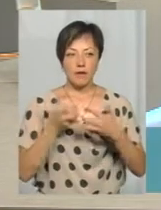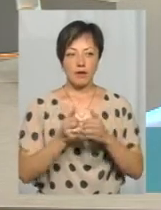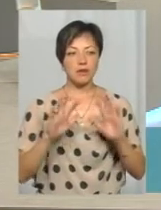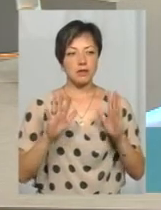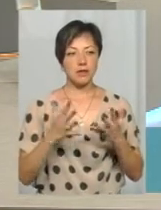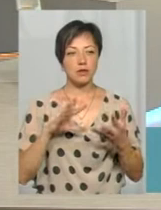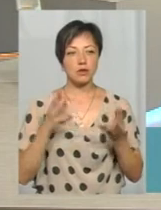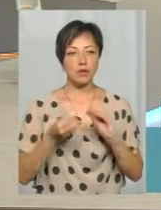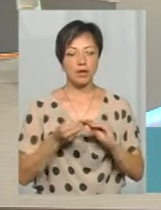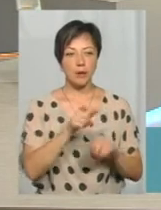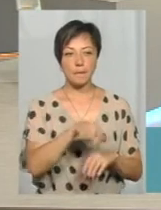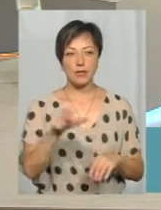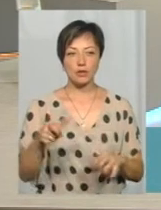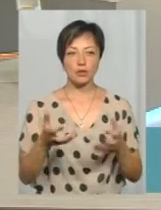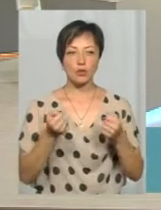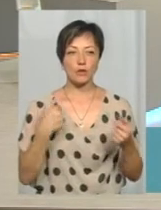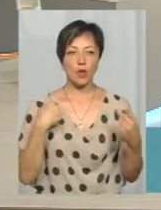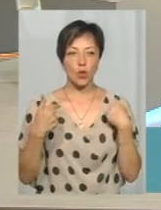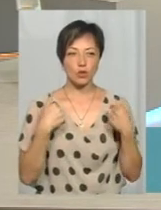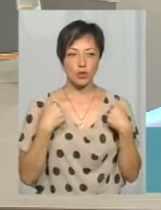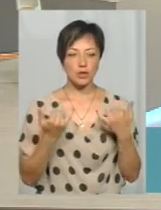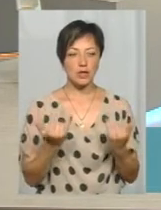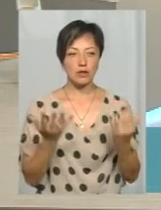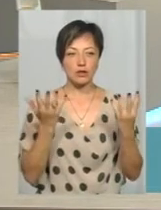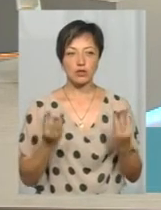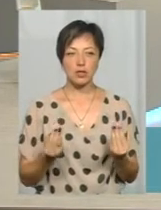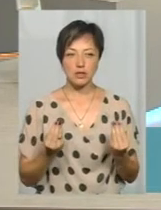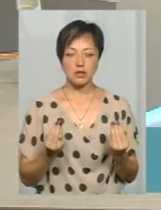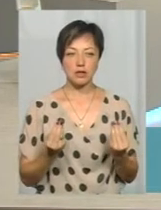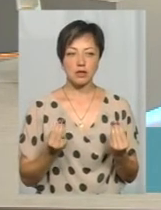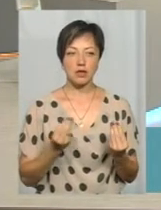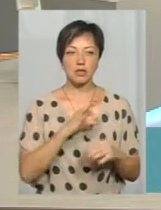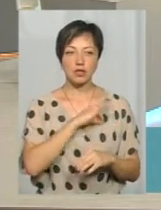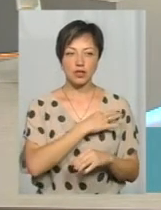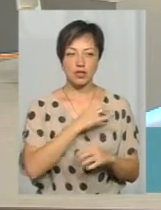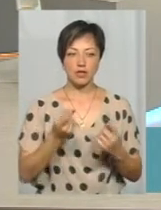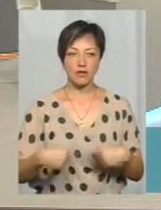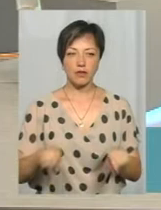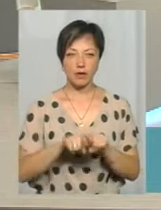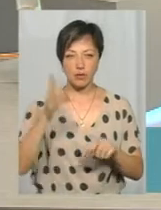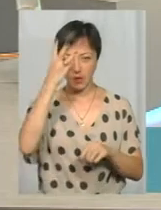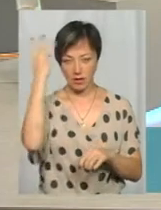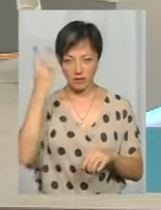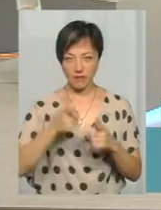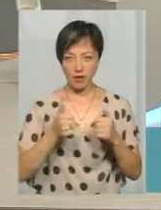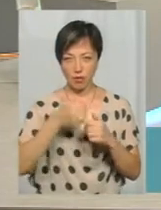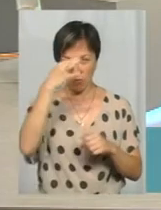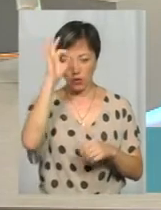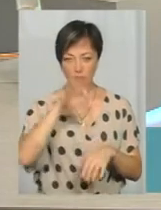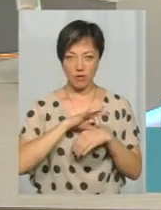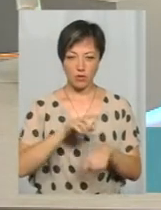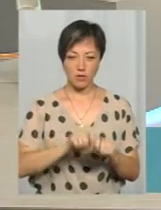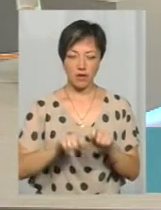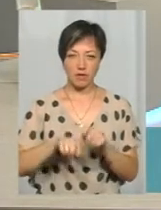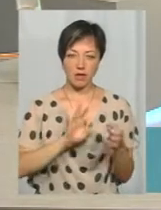пасажири отримали тілесні ушкодження. На даний час слідчим відділу Мельницького відділу поліції проводиться